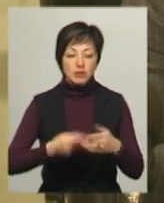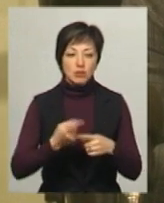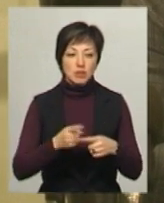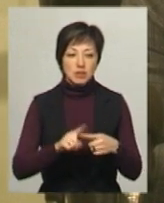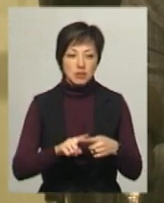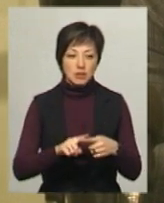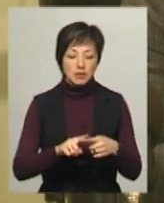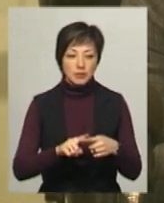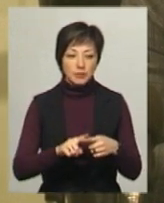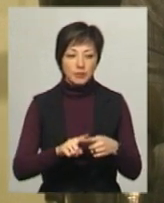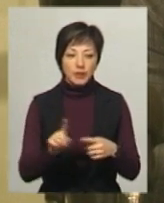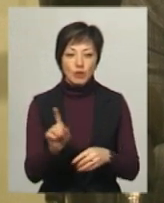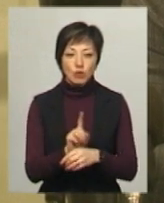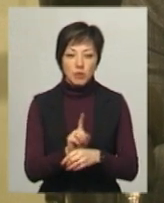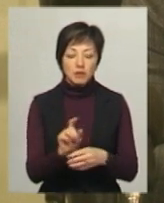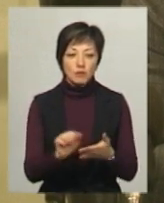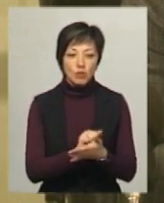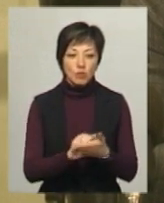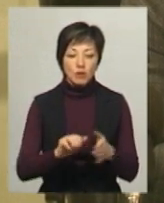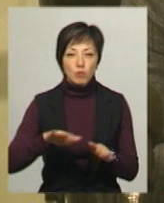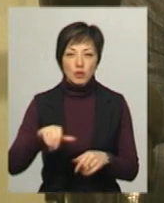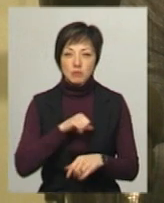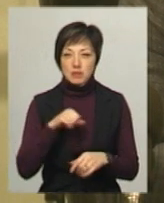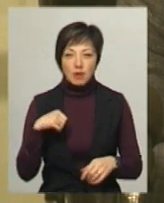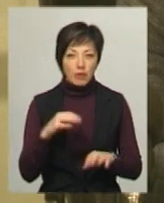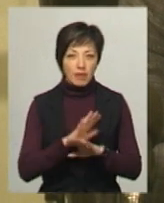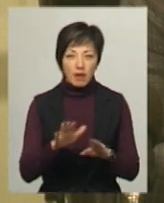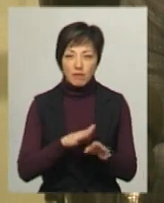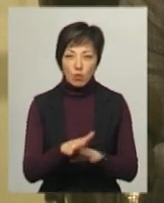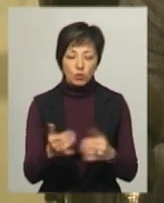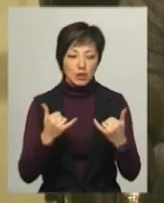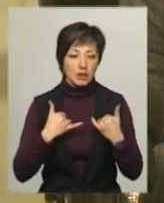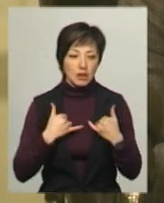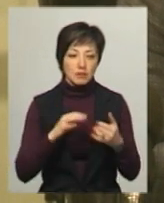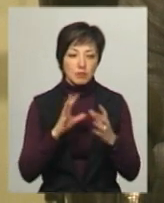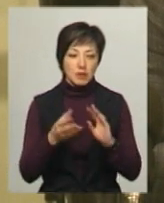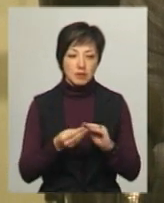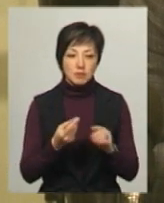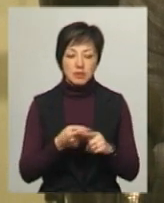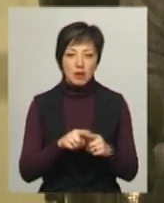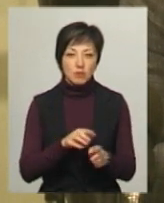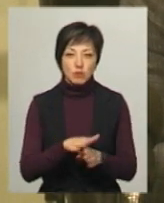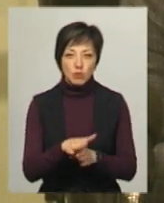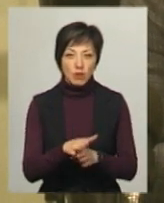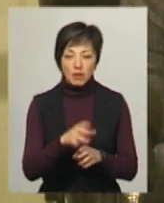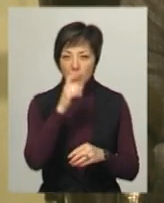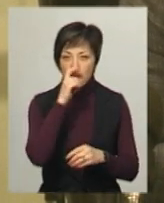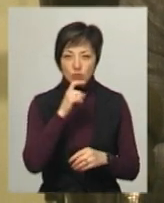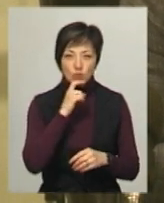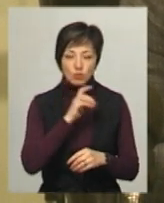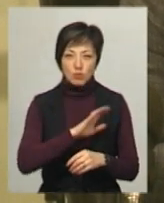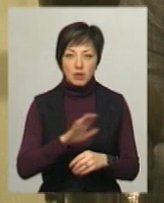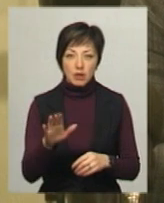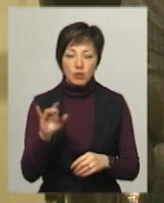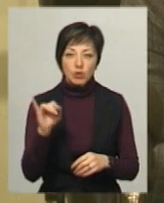нормативні акти, потім сам їх не виконує. Для нас, в принципі, це абсолютно незрозуміло,